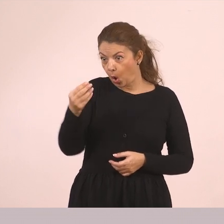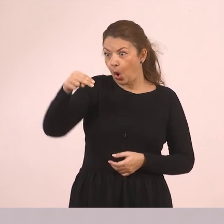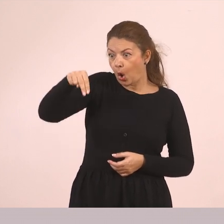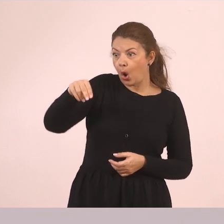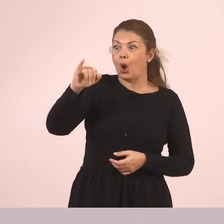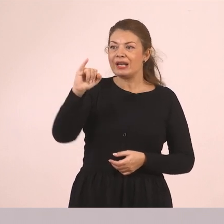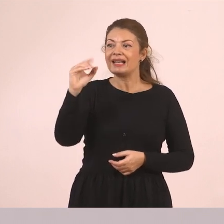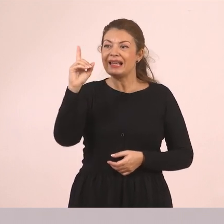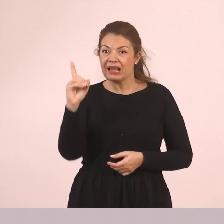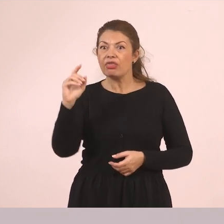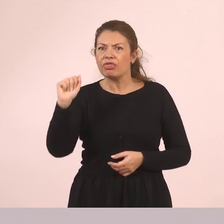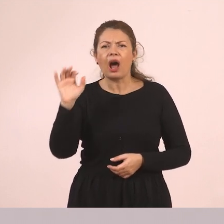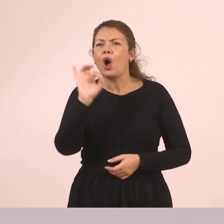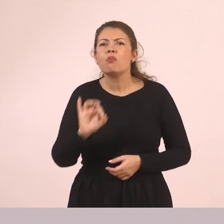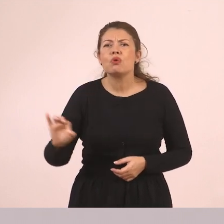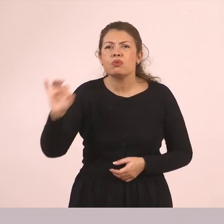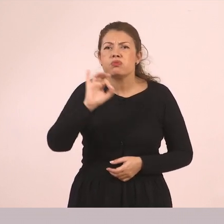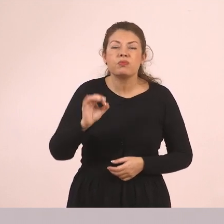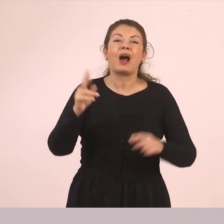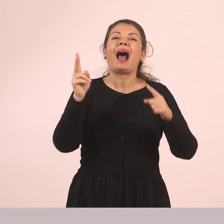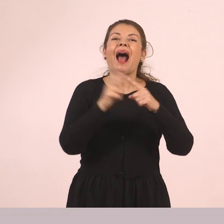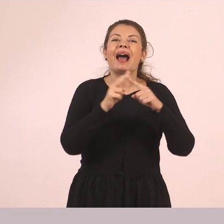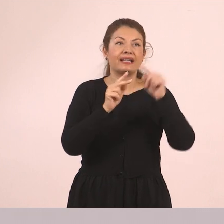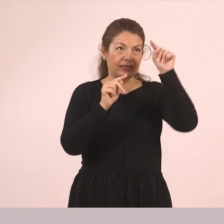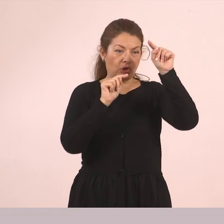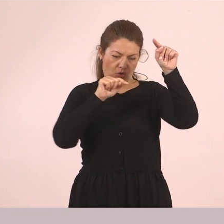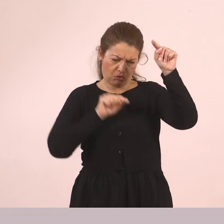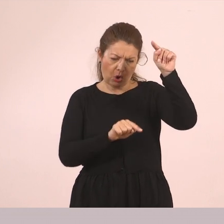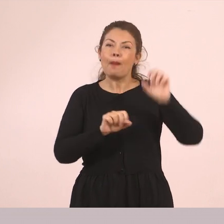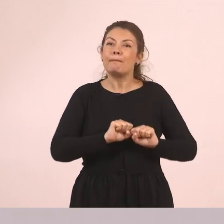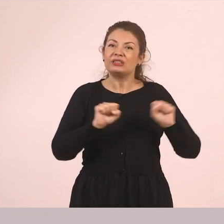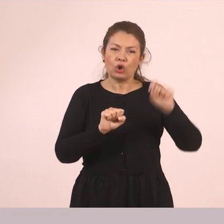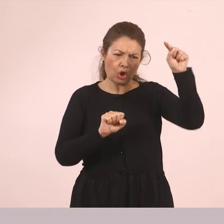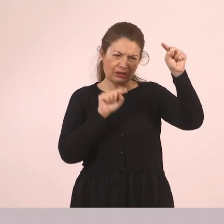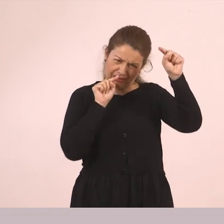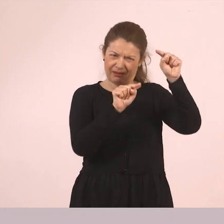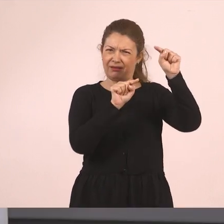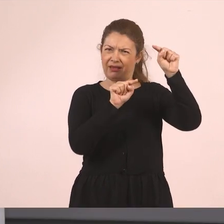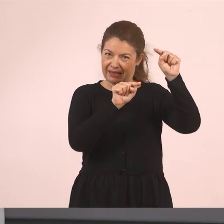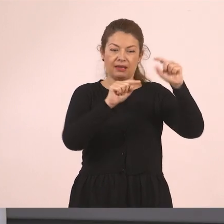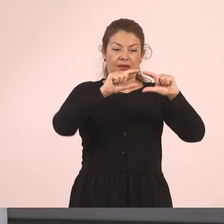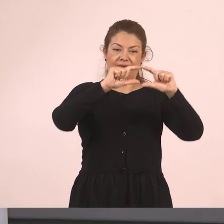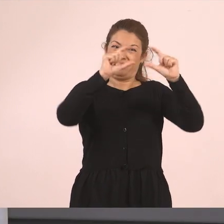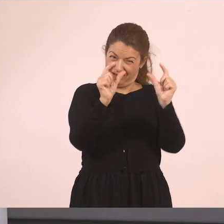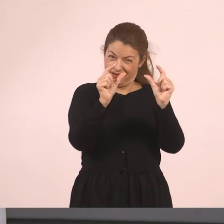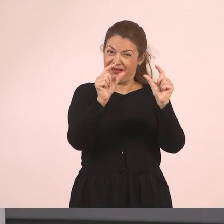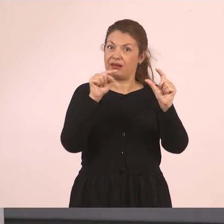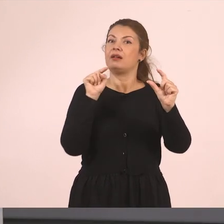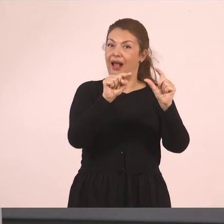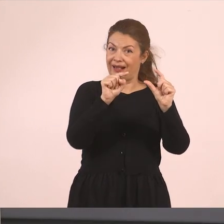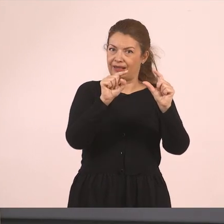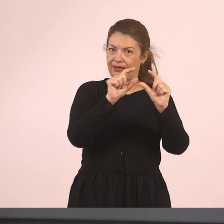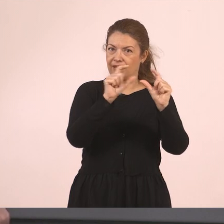από τον νομό έτωλο Ακαρνανίας, το γνωρίζετε. Και είναι η λίμνη Τριχονίδα. Η λίμνη Τριχονίδα στον νομό έτωλο